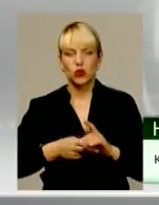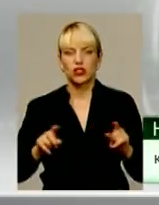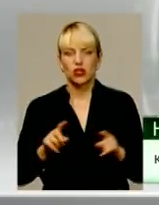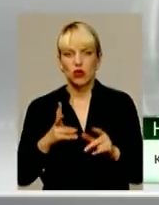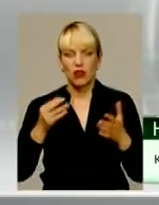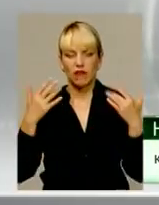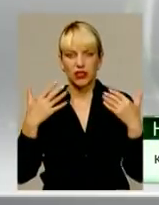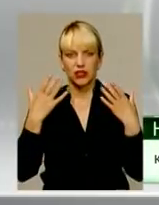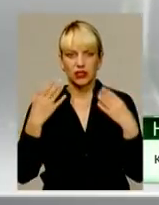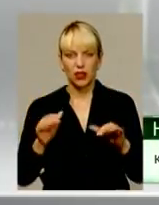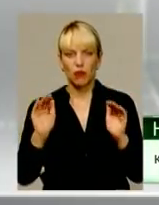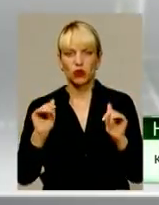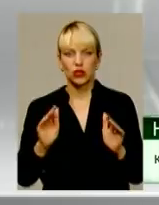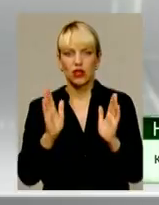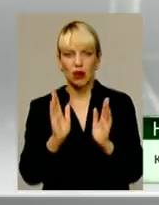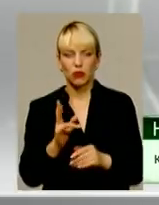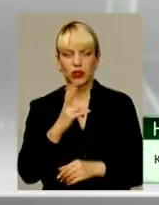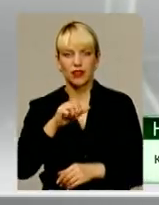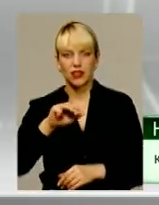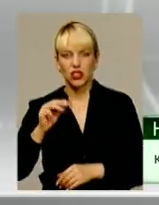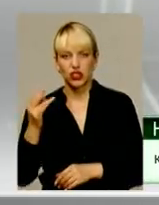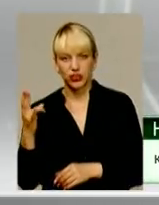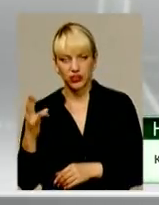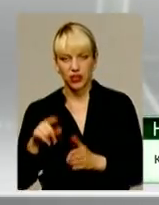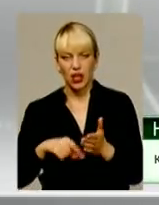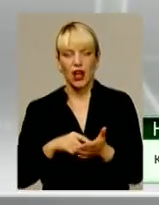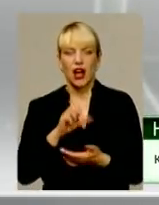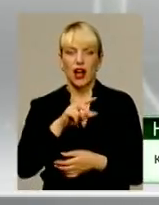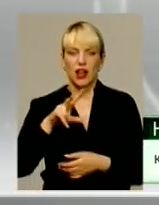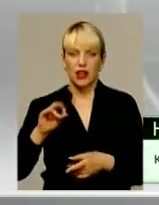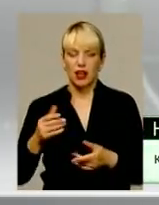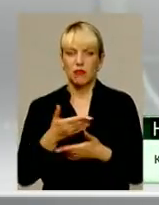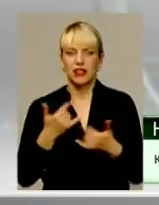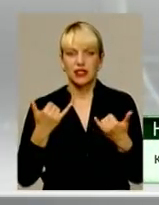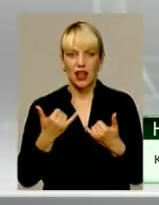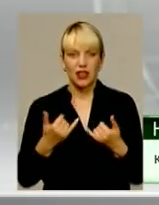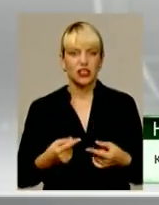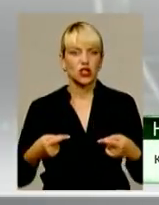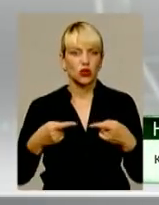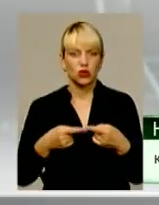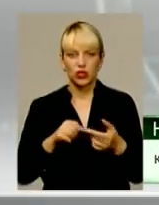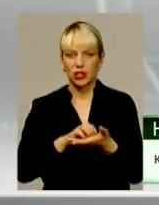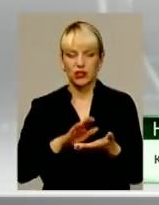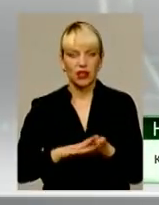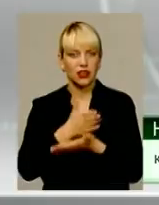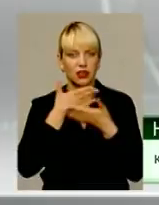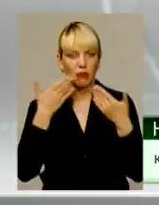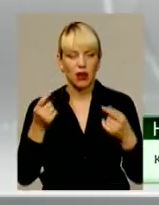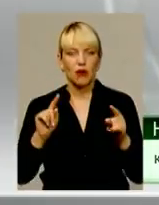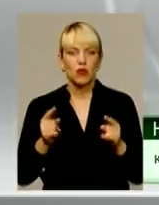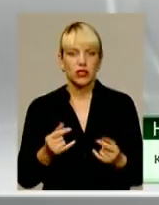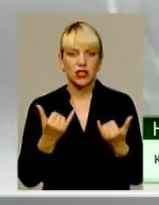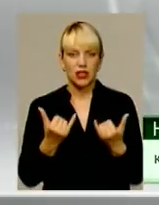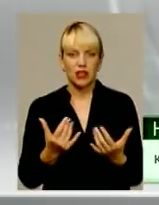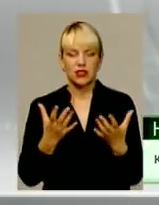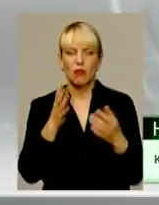прощання буде в Нетішині, але ми теж зараз даних не маємо, оскільки на даний